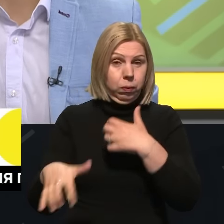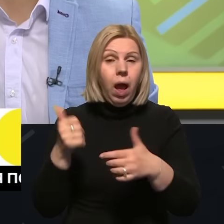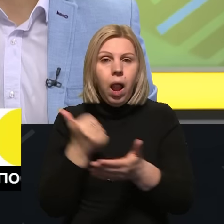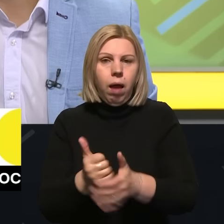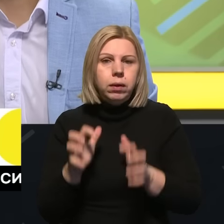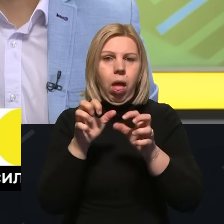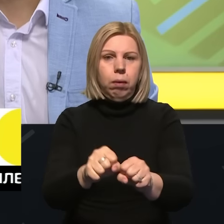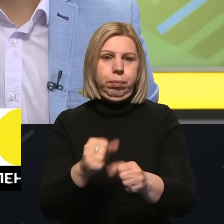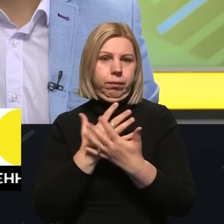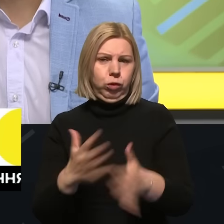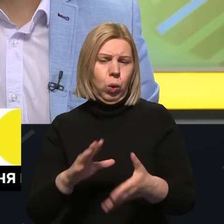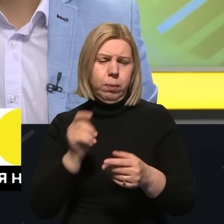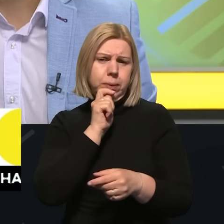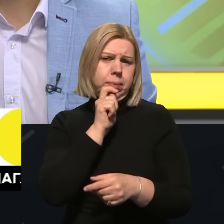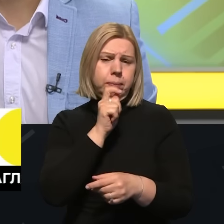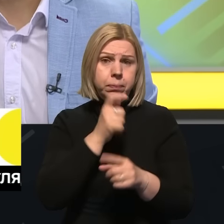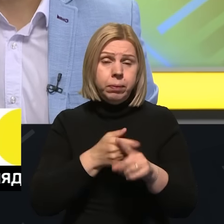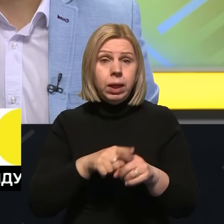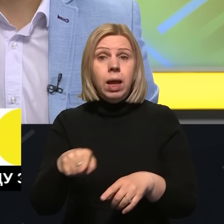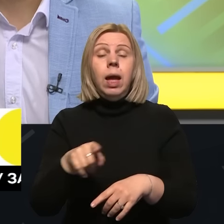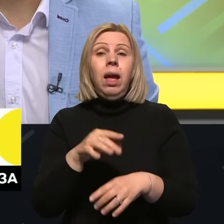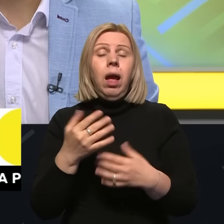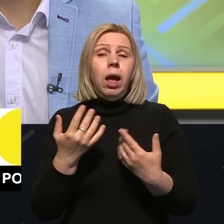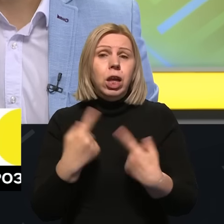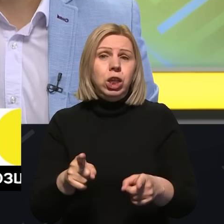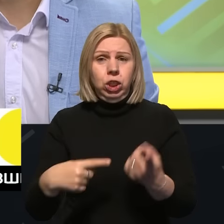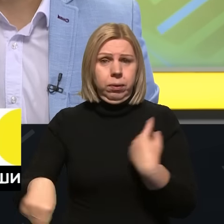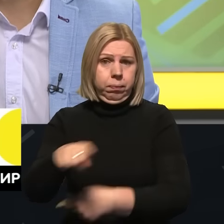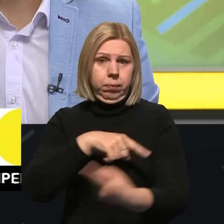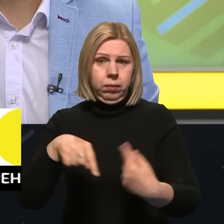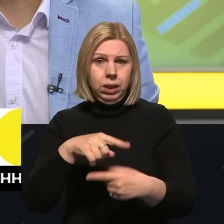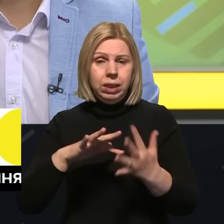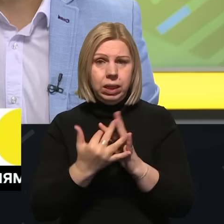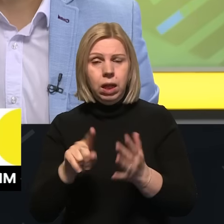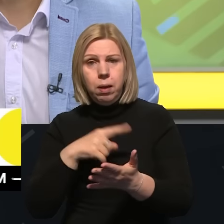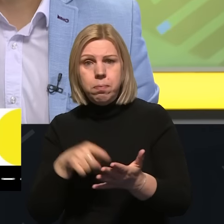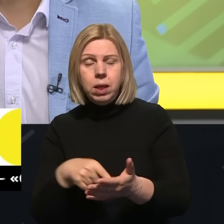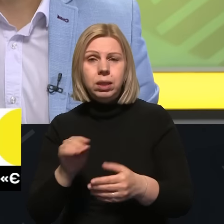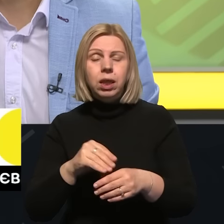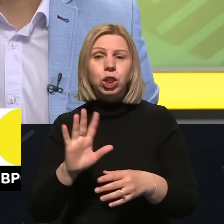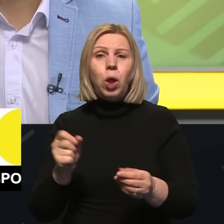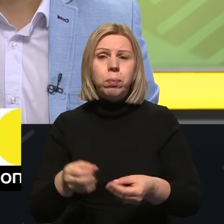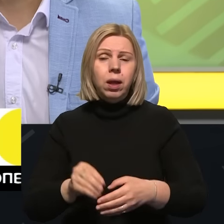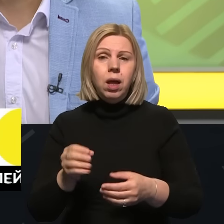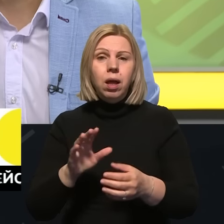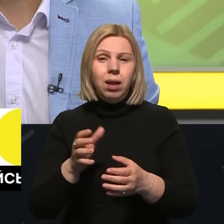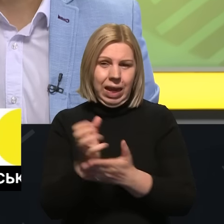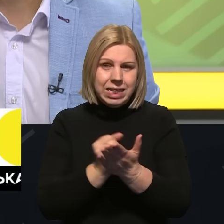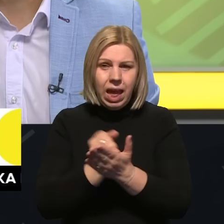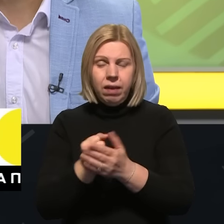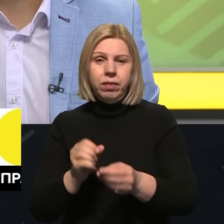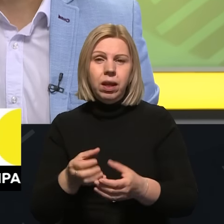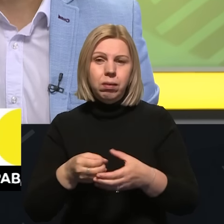навколо міста і інших навколишніх сіл і міста попичувати сили і резерви для